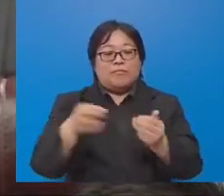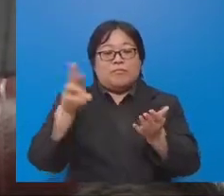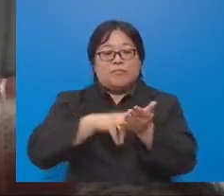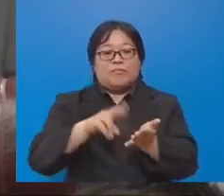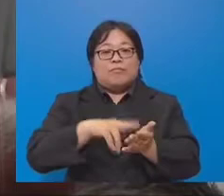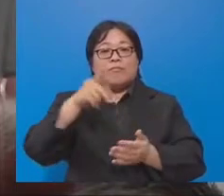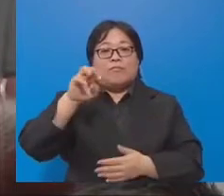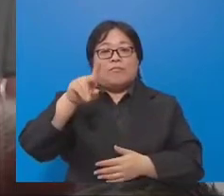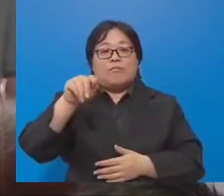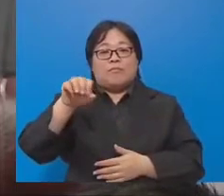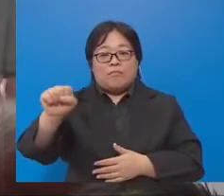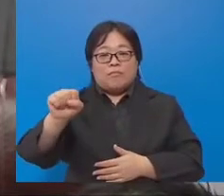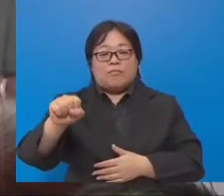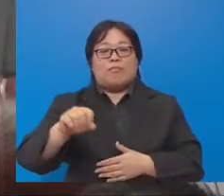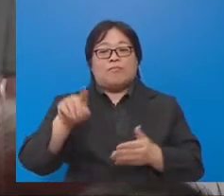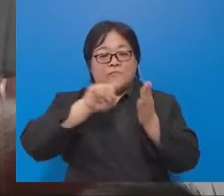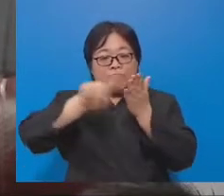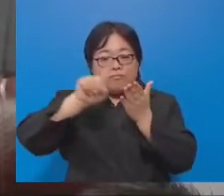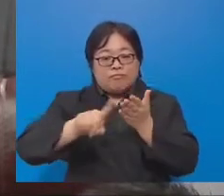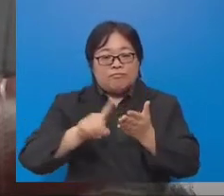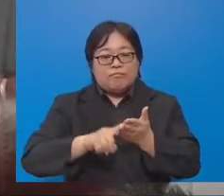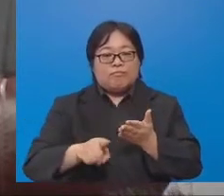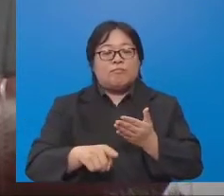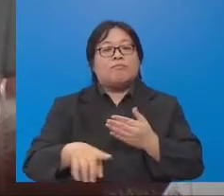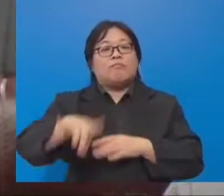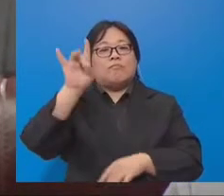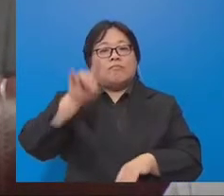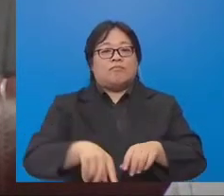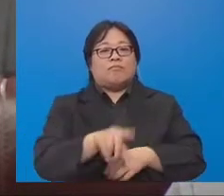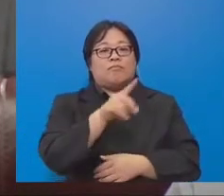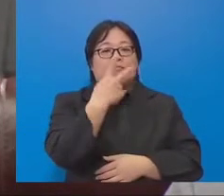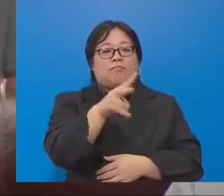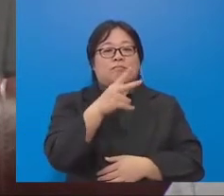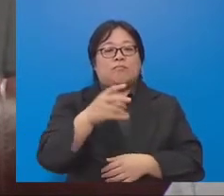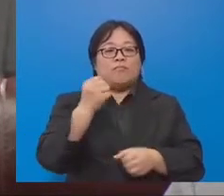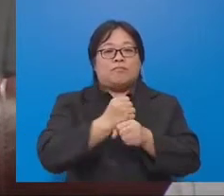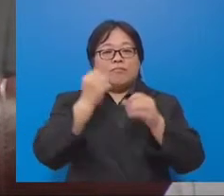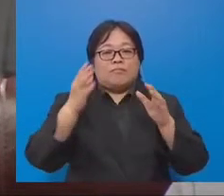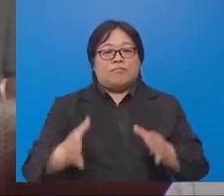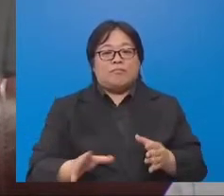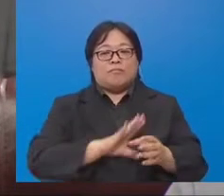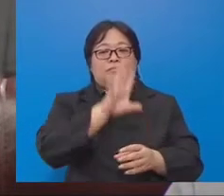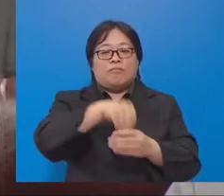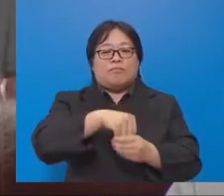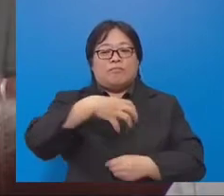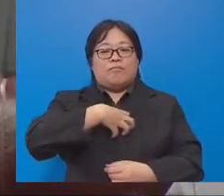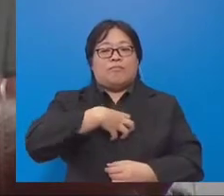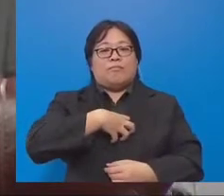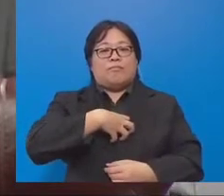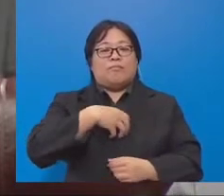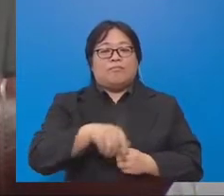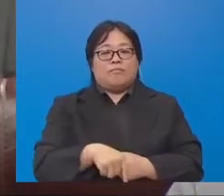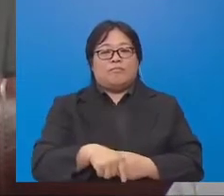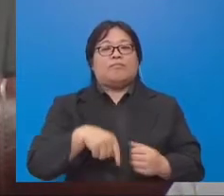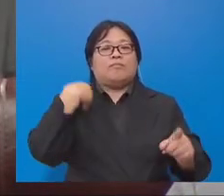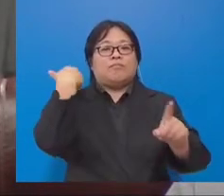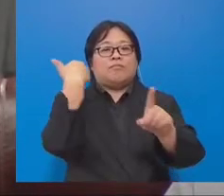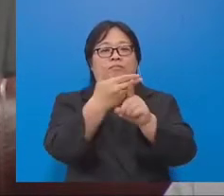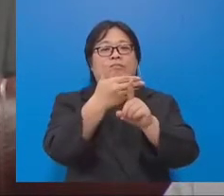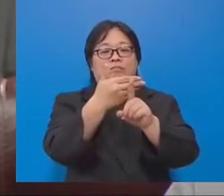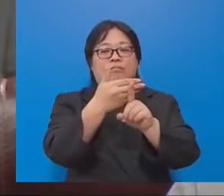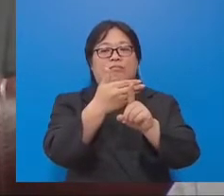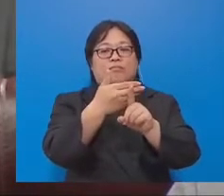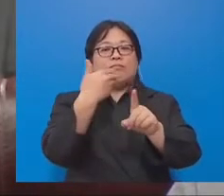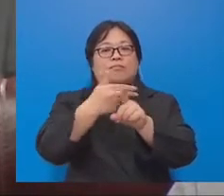mendapati seramai 12 orang pekerja yang terlibat di dalam aduan ini telah dibentikan